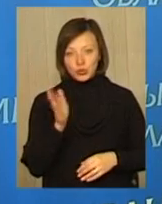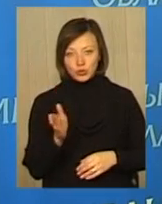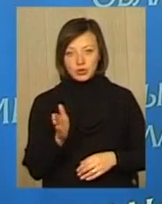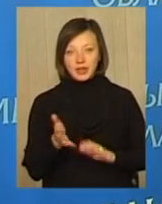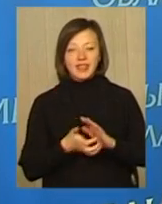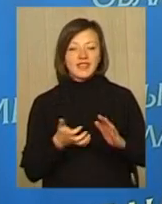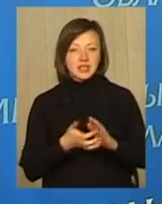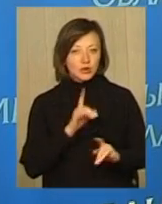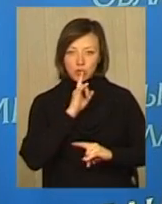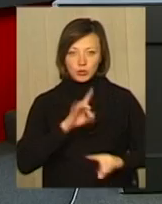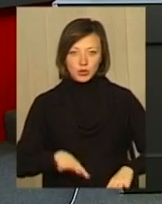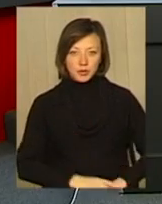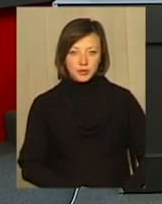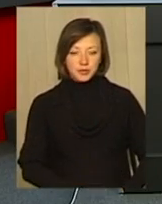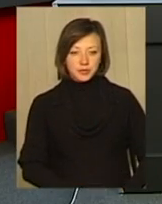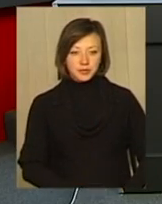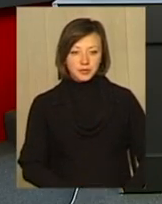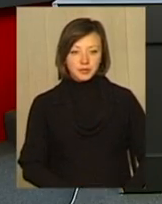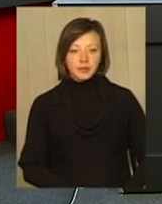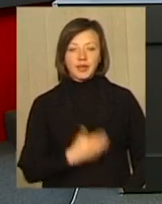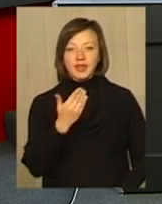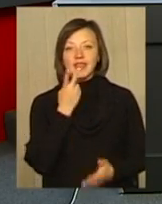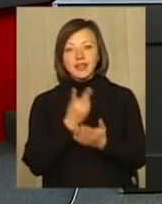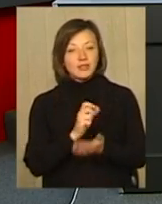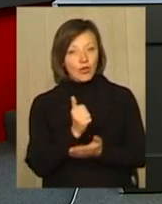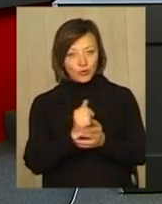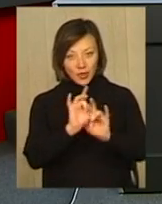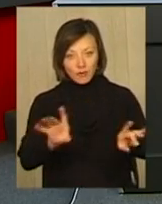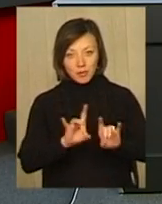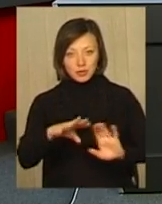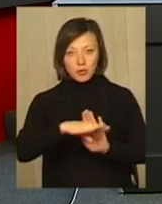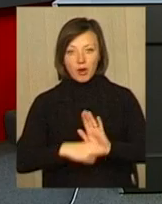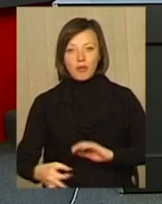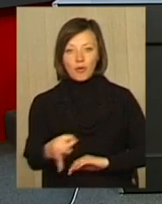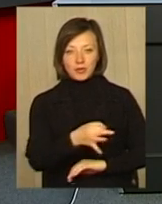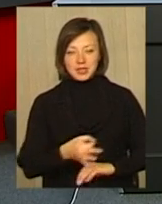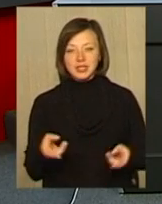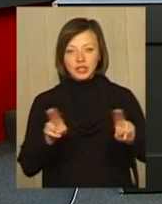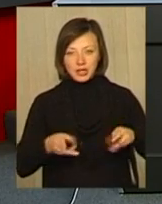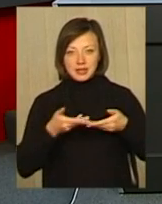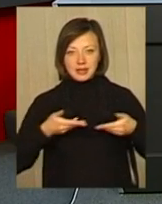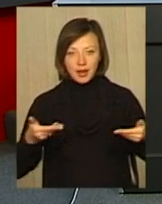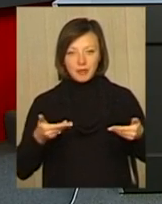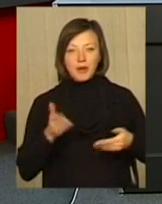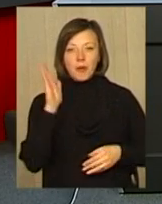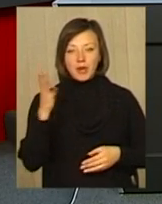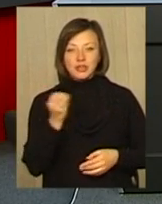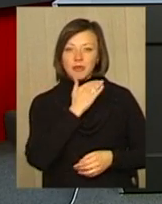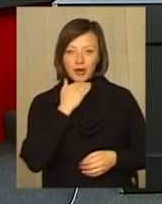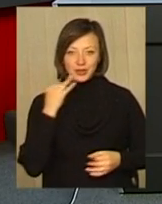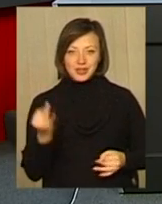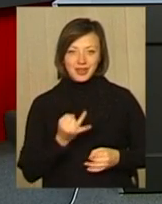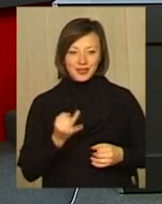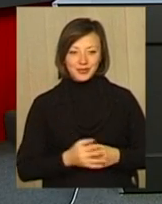дефіциту його не буде. Ви дивитесь головну інформаційну програму Хмельниччини. Залишайтеся з нами. Попереду ще